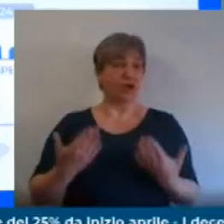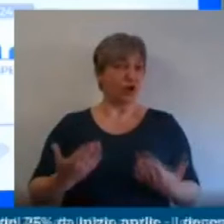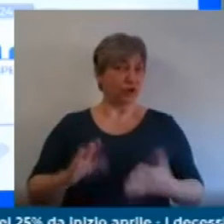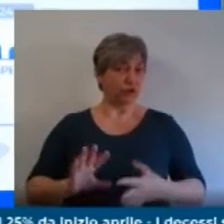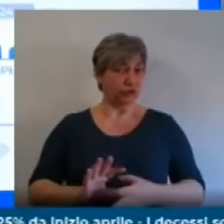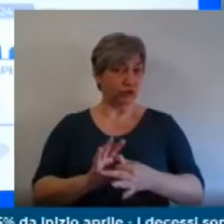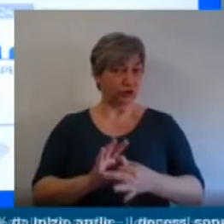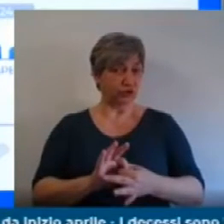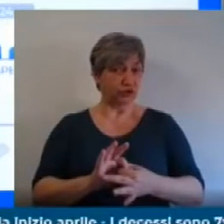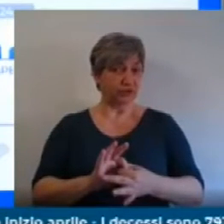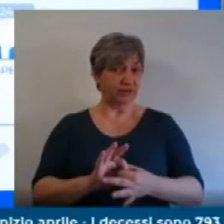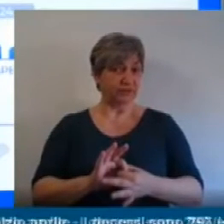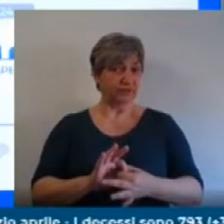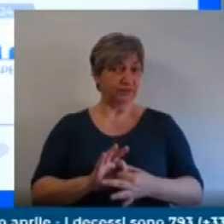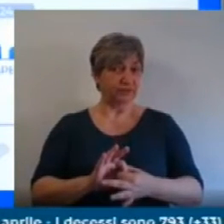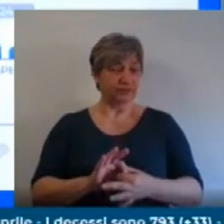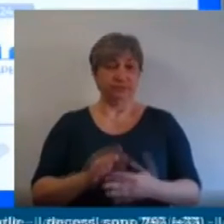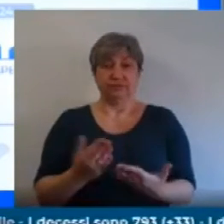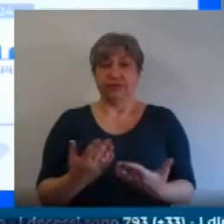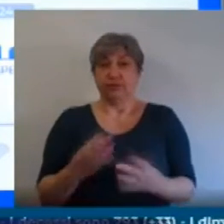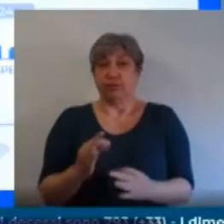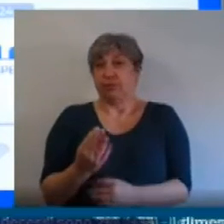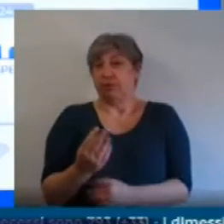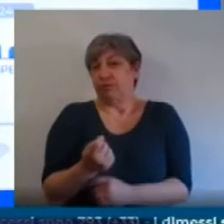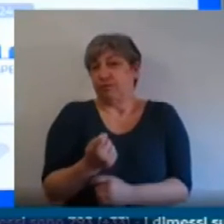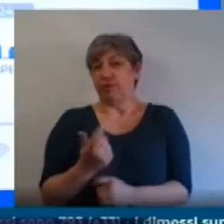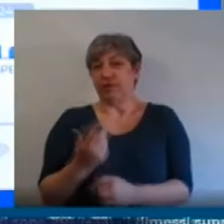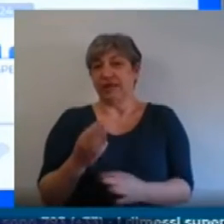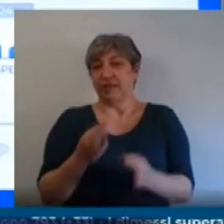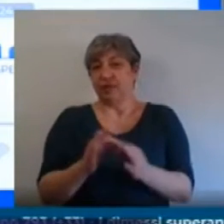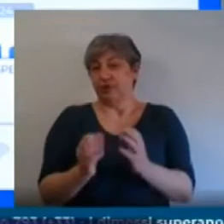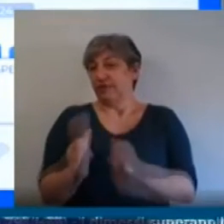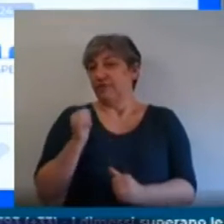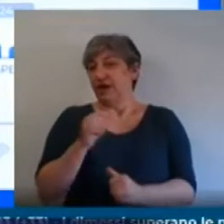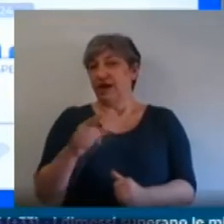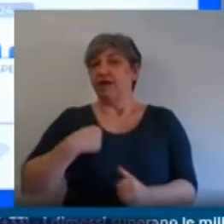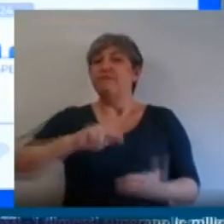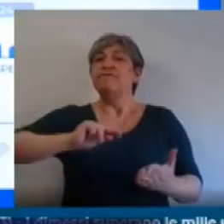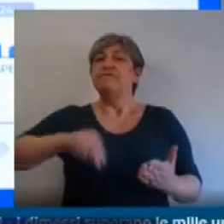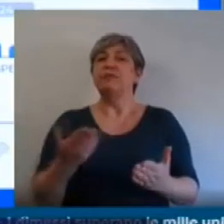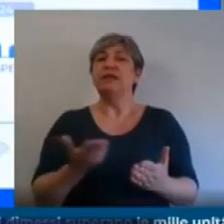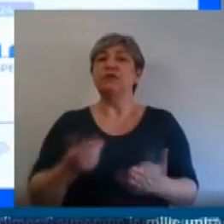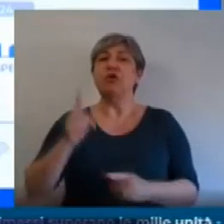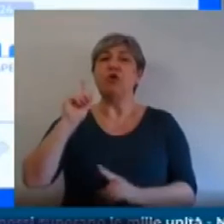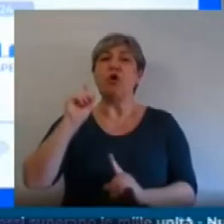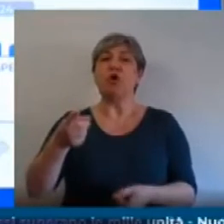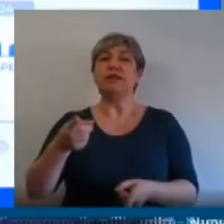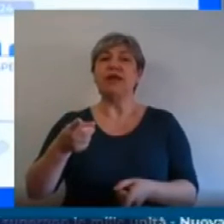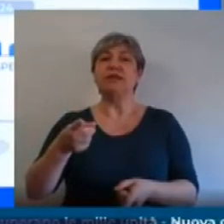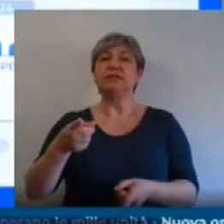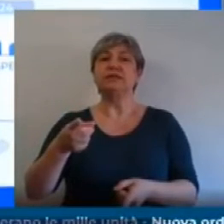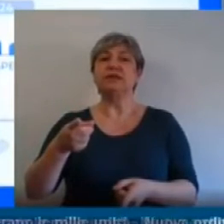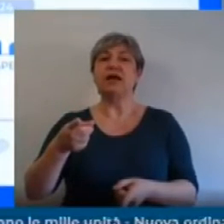Pochi minuti fa ho firmato una ordinanza che sostituisce il decreto